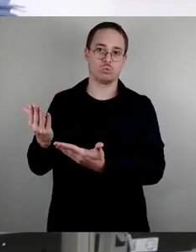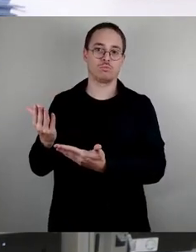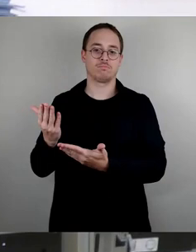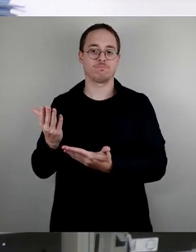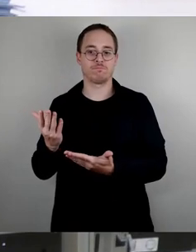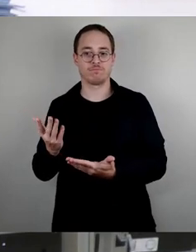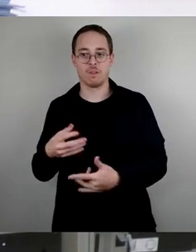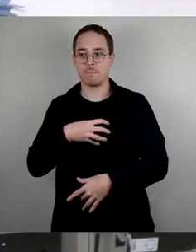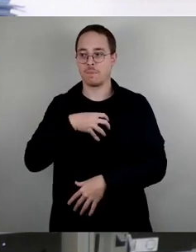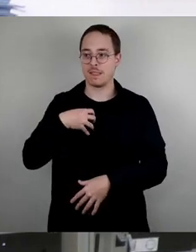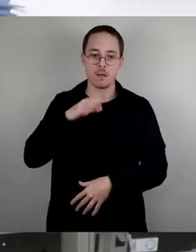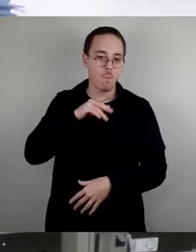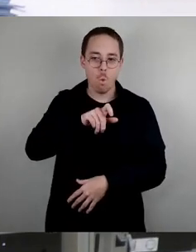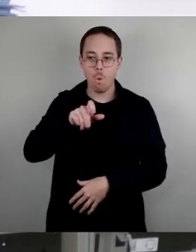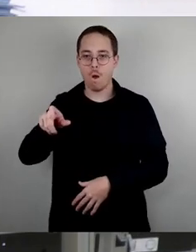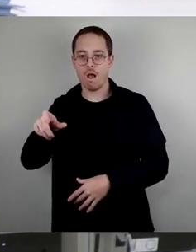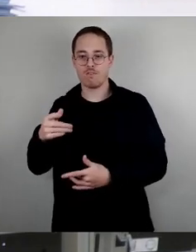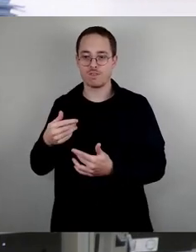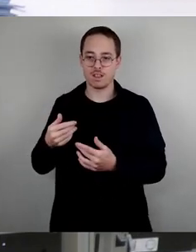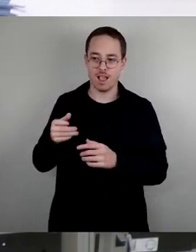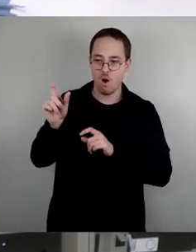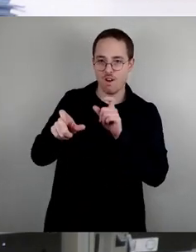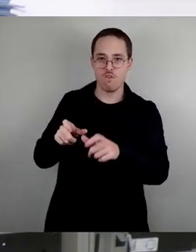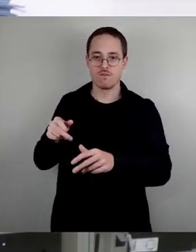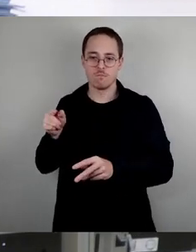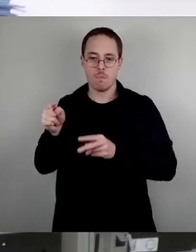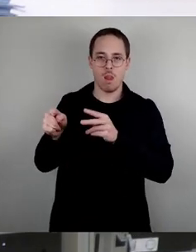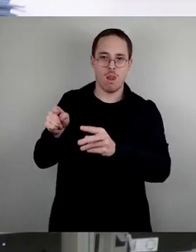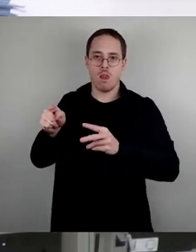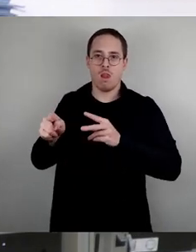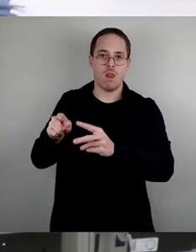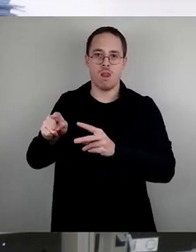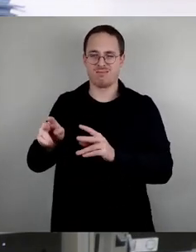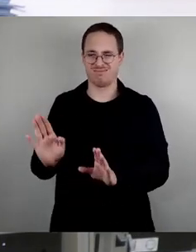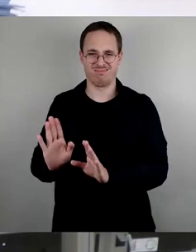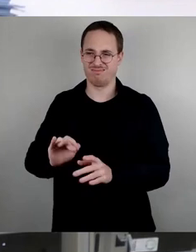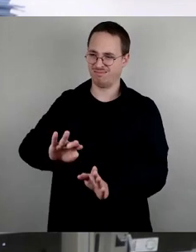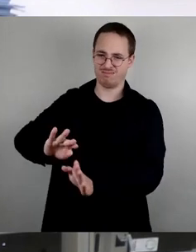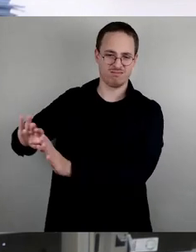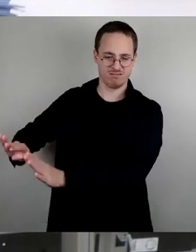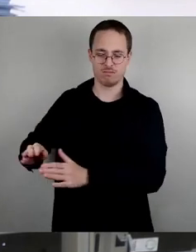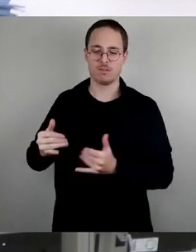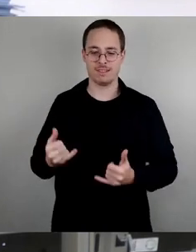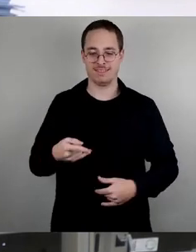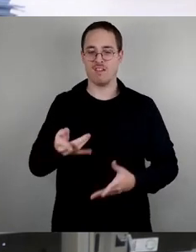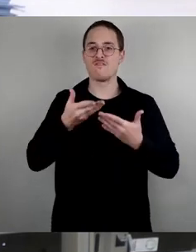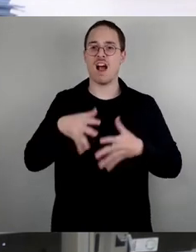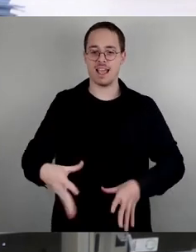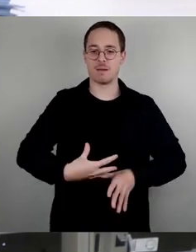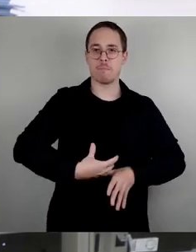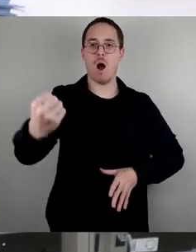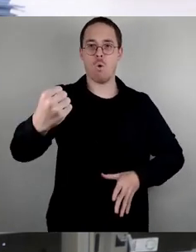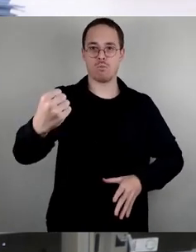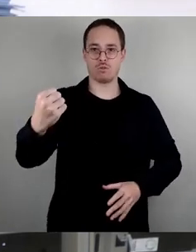Dresdner Bürgerinnen und Bürger. Und von daher werden wir uns an diesem weiteren Akt der Freiheitsberaubung auch nicht beteiligen,